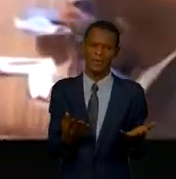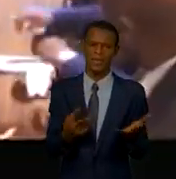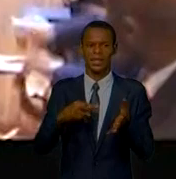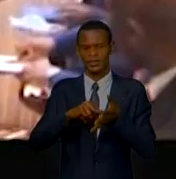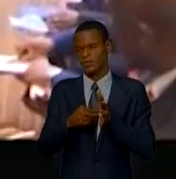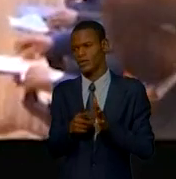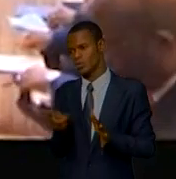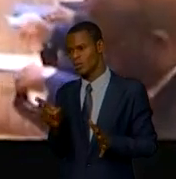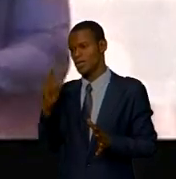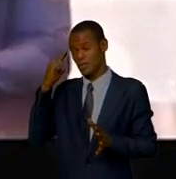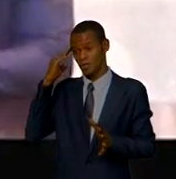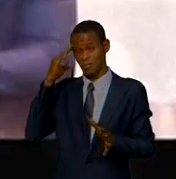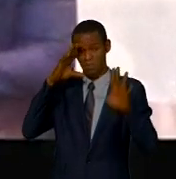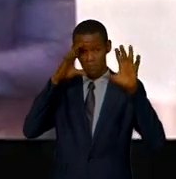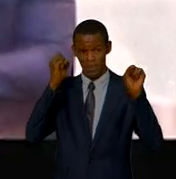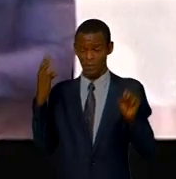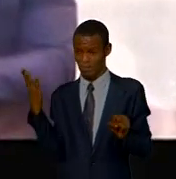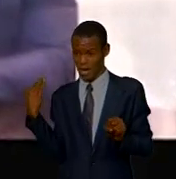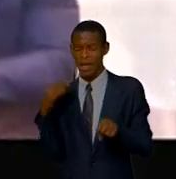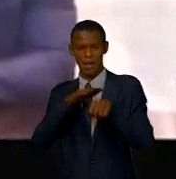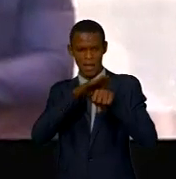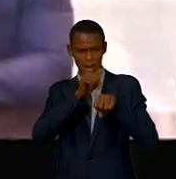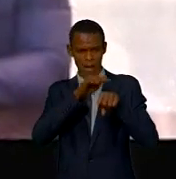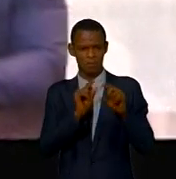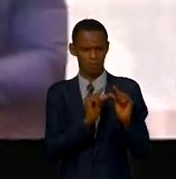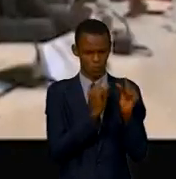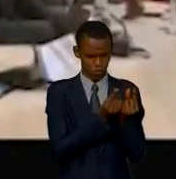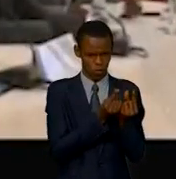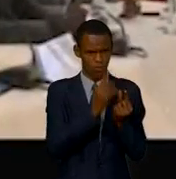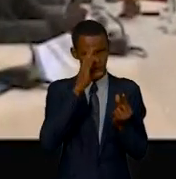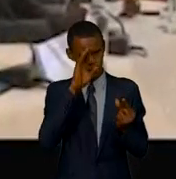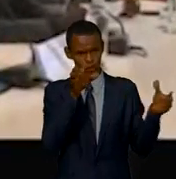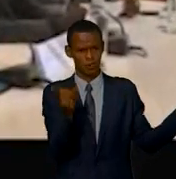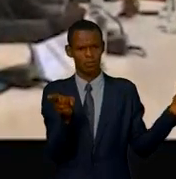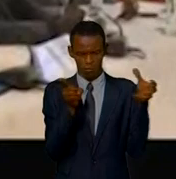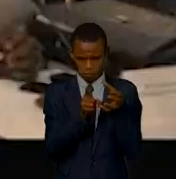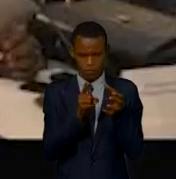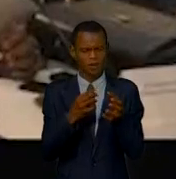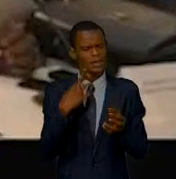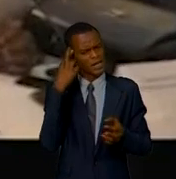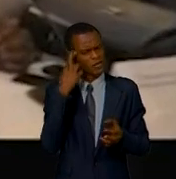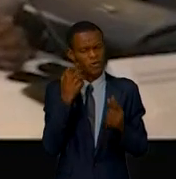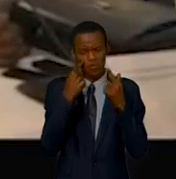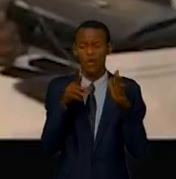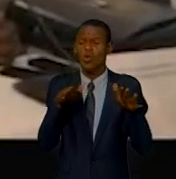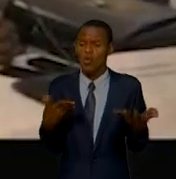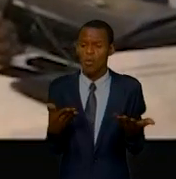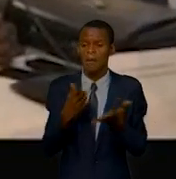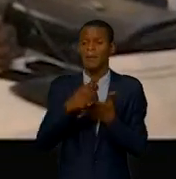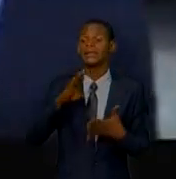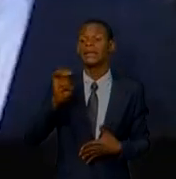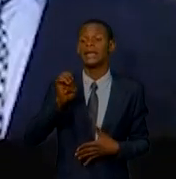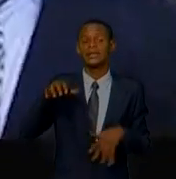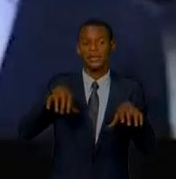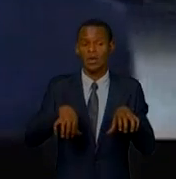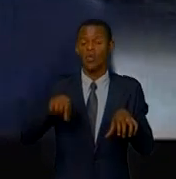afin qu'elle lui soit expliquée les actions à mener pour qu'enfin, les populations de l'est de la RDC retrouvent totalement la paix.